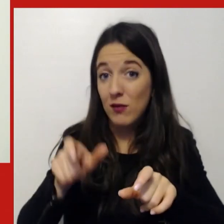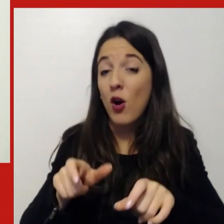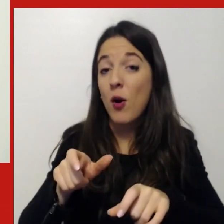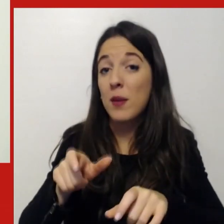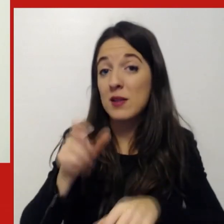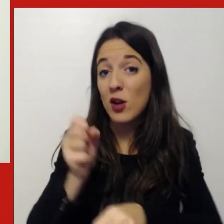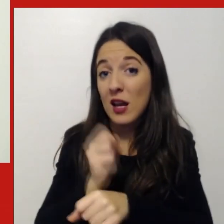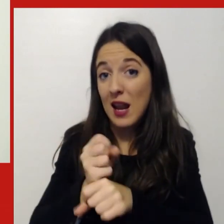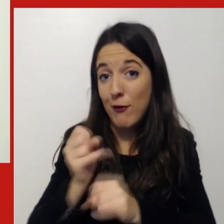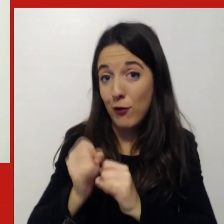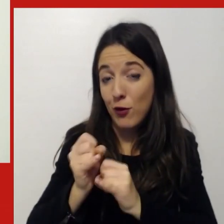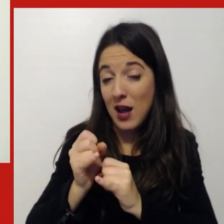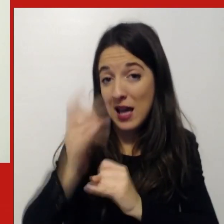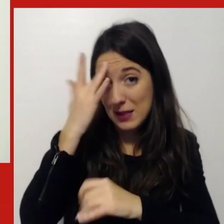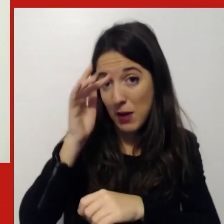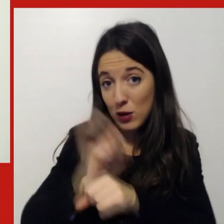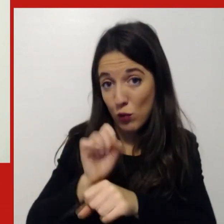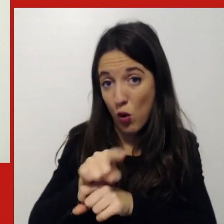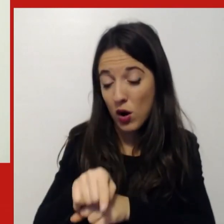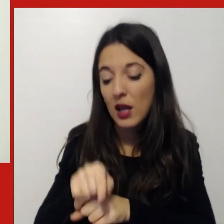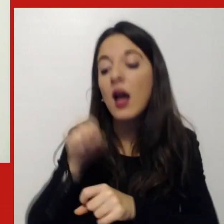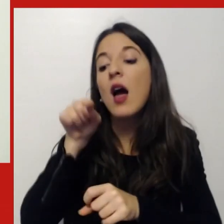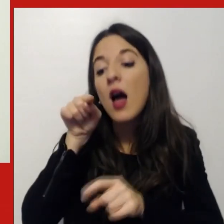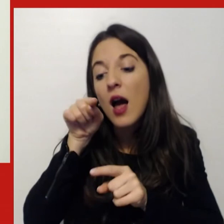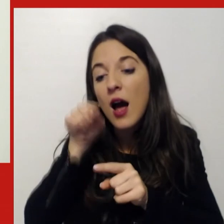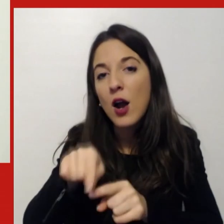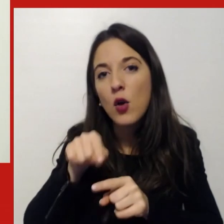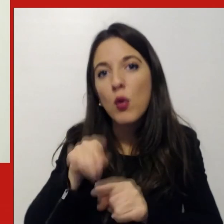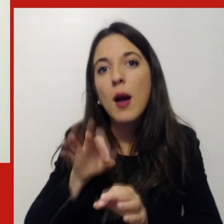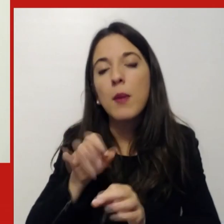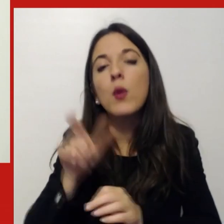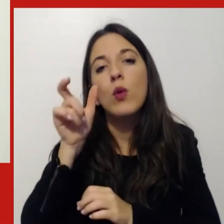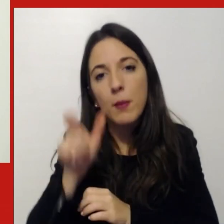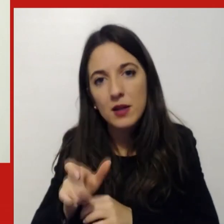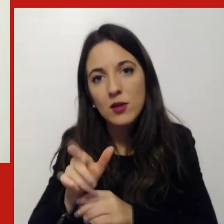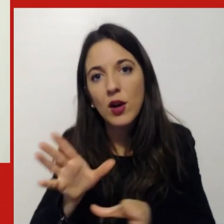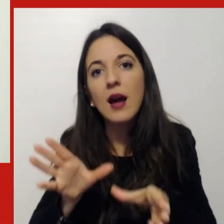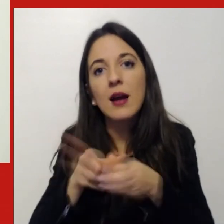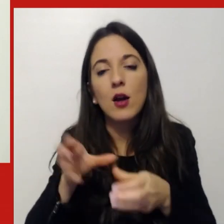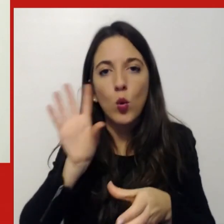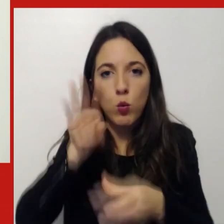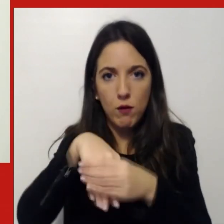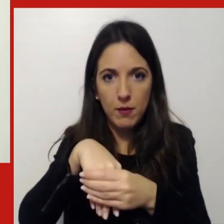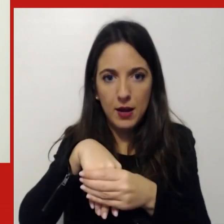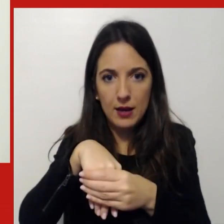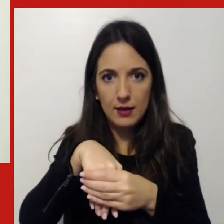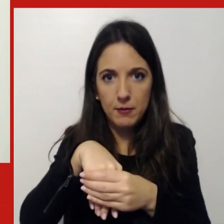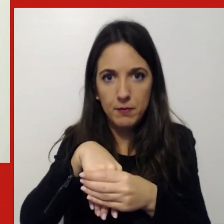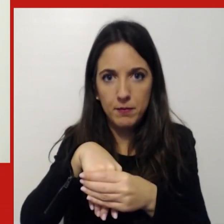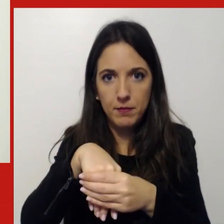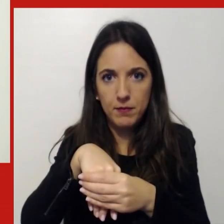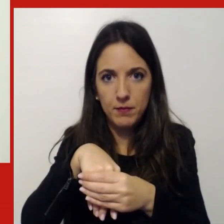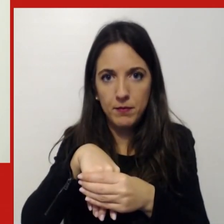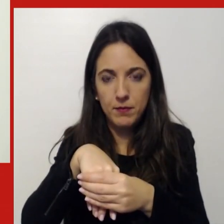in qualche modo sua autonoma da professionista credo che la metafora giusta sia quella dell'imprenditore un